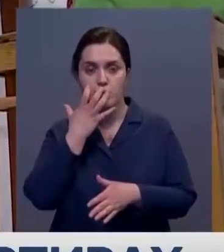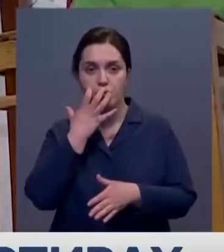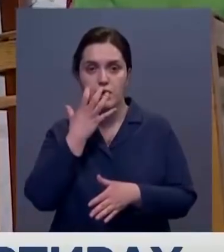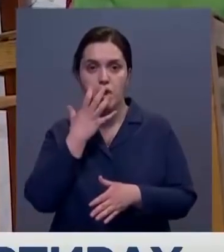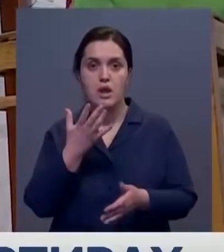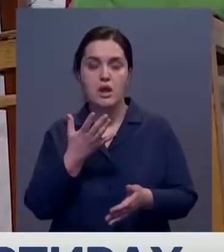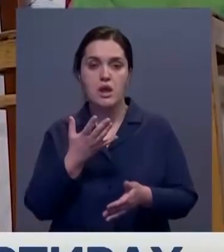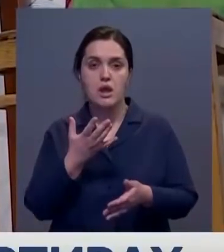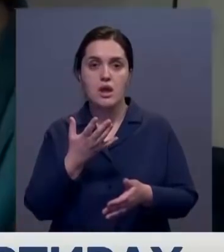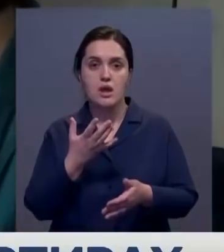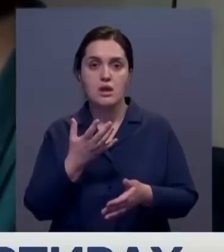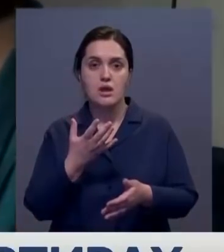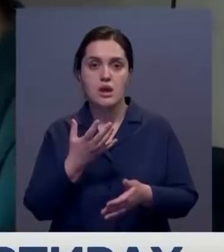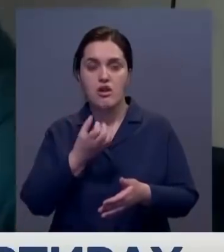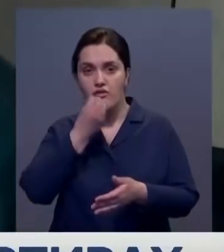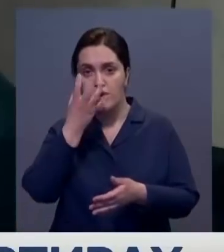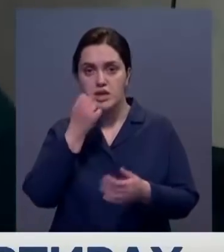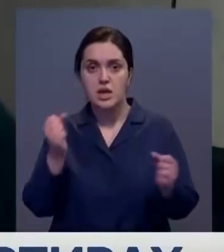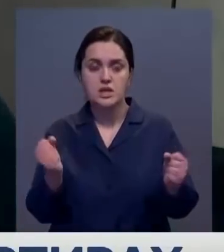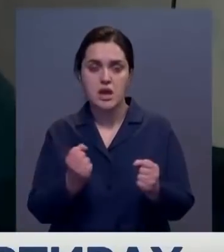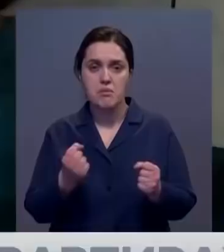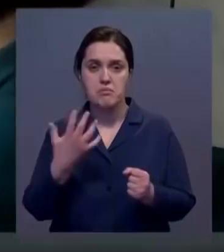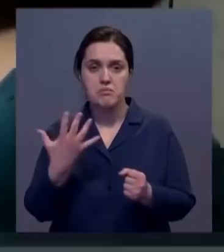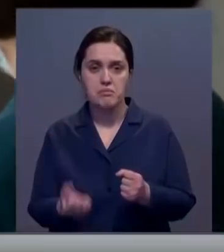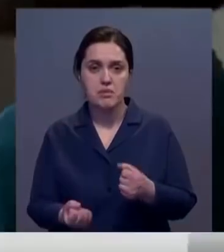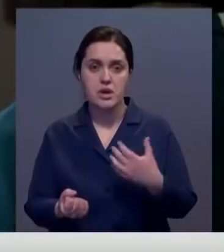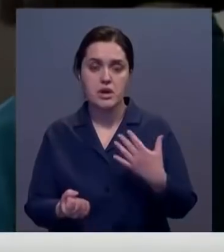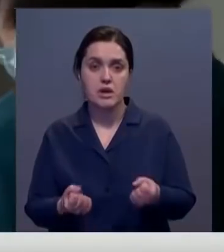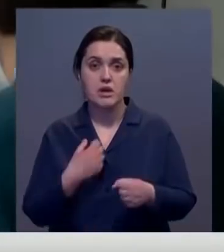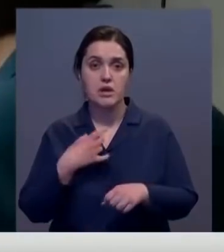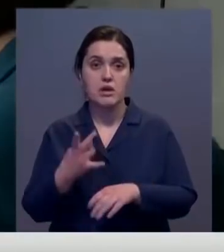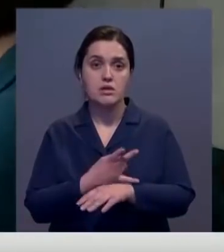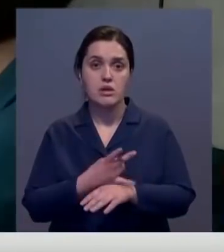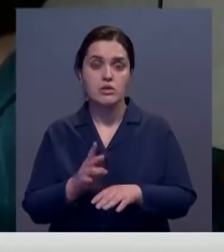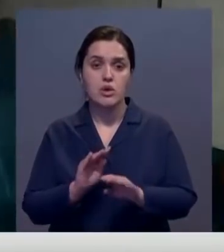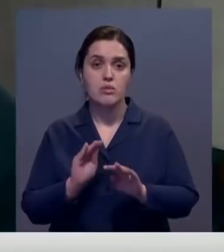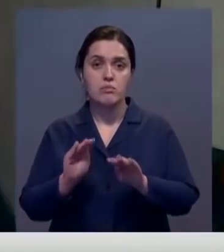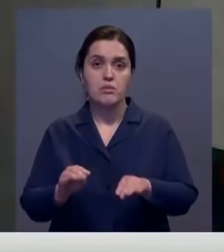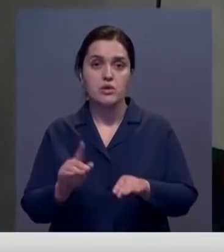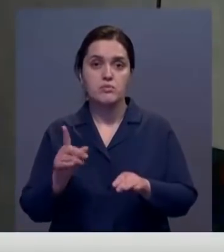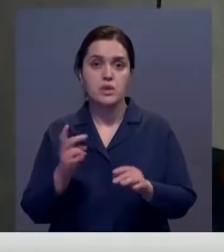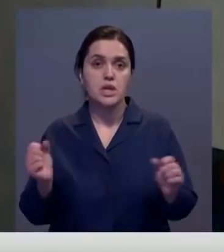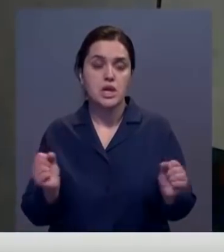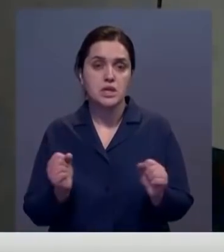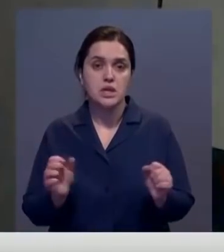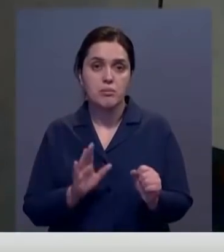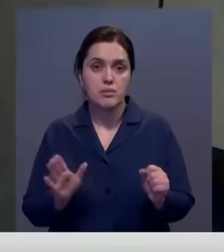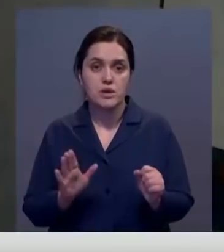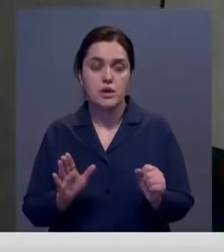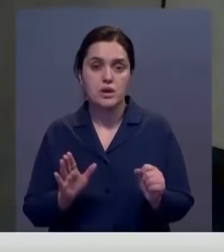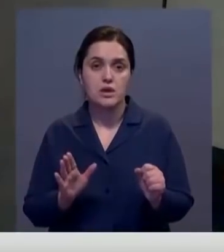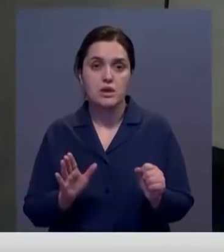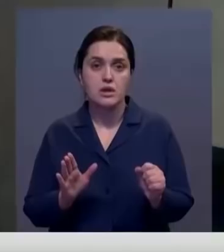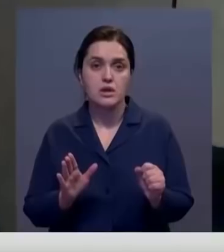При занятиях тоже. Цветы замерзают, потому что я их на ночь вот сюда выставляю, чтобы они не замерзли совсем. Тут лед,